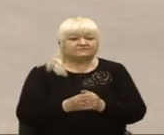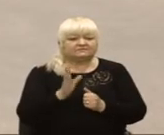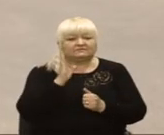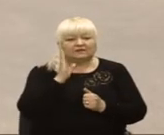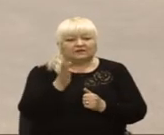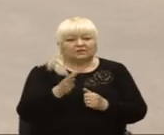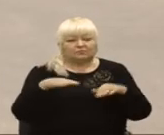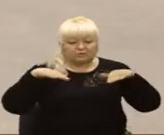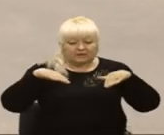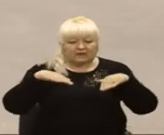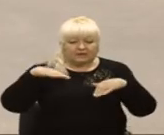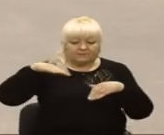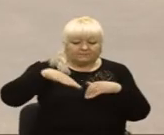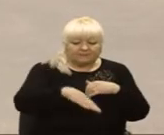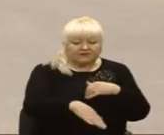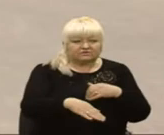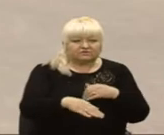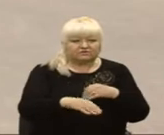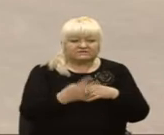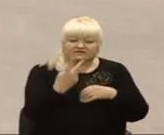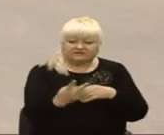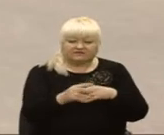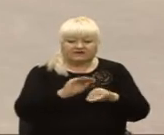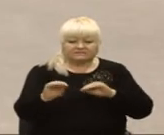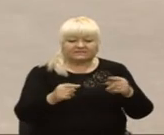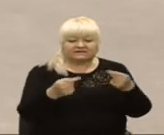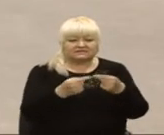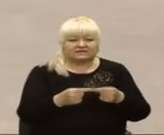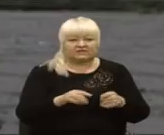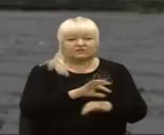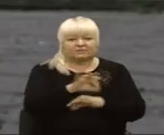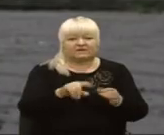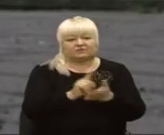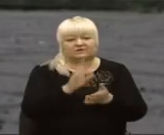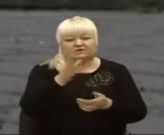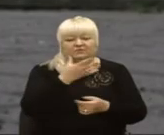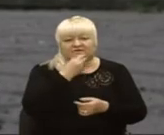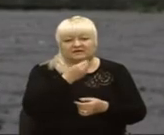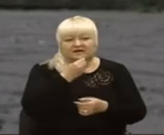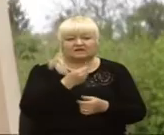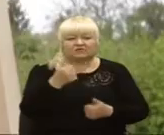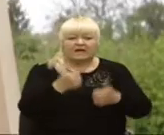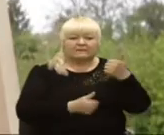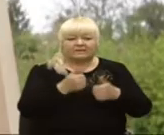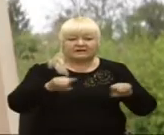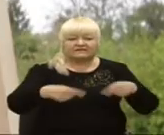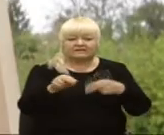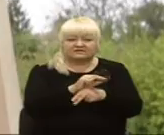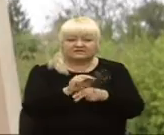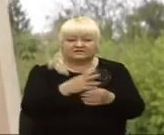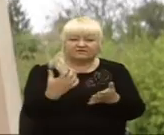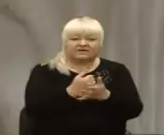будуть пандуси, два встановлені згідно проєкту. Має бути гарно. Тендер на реставрацію арки виграла